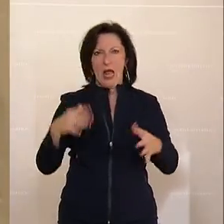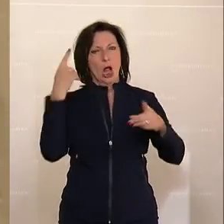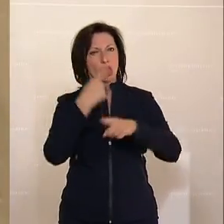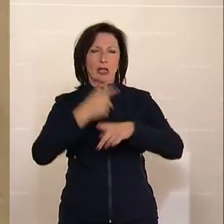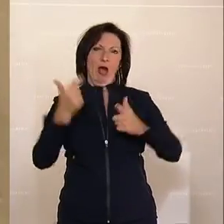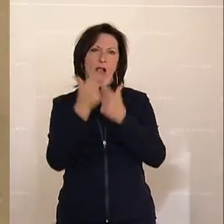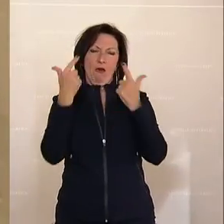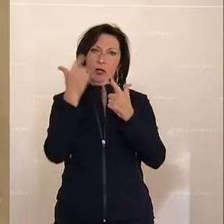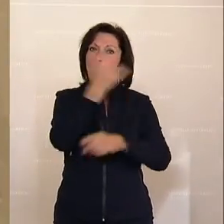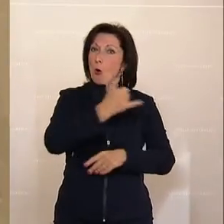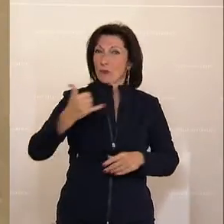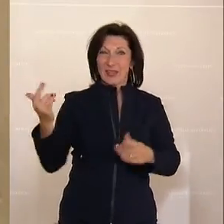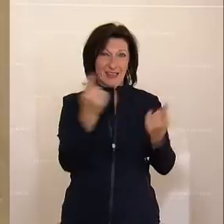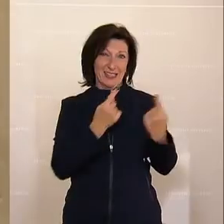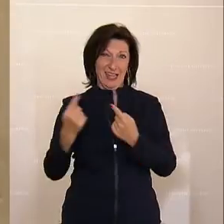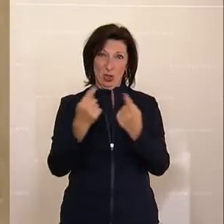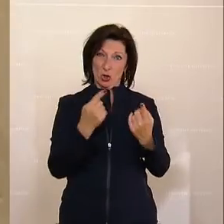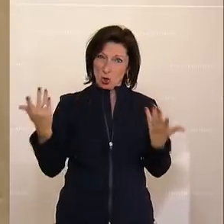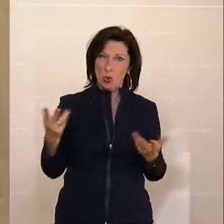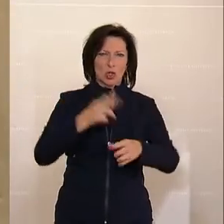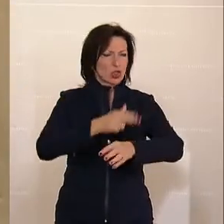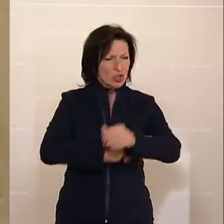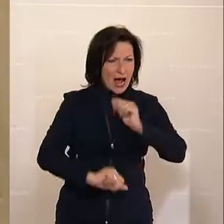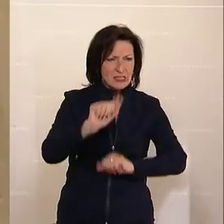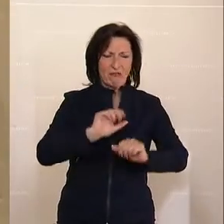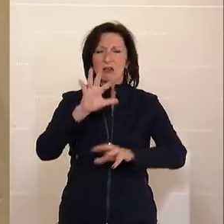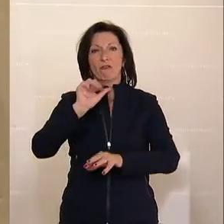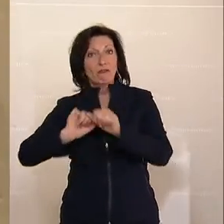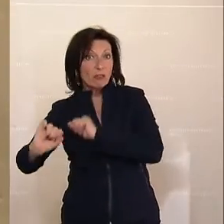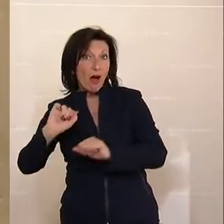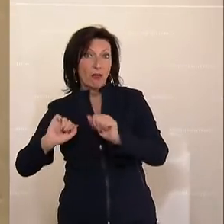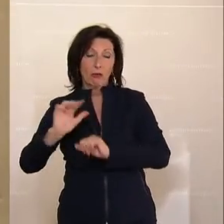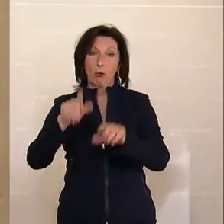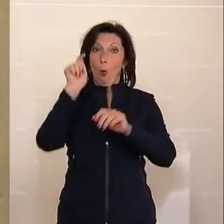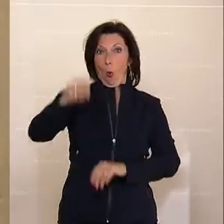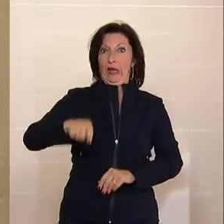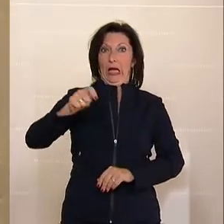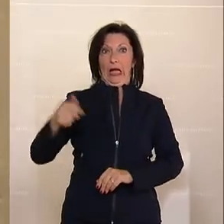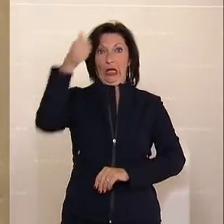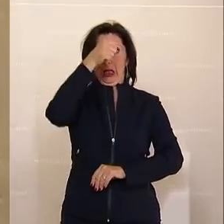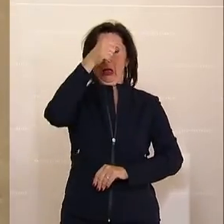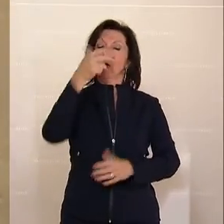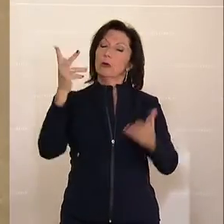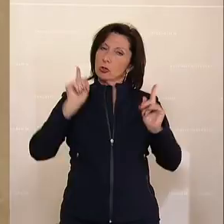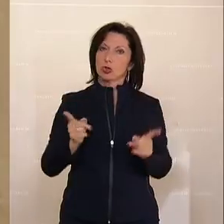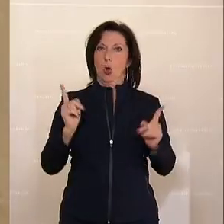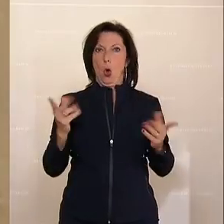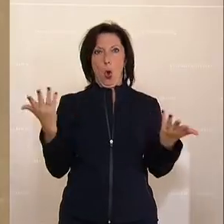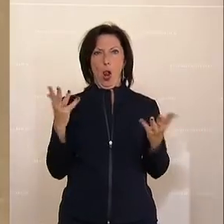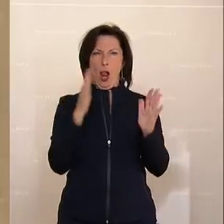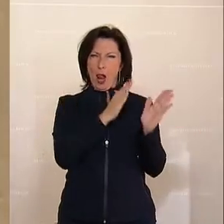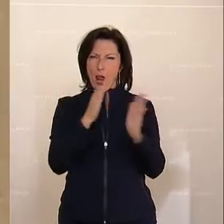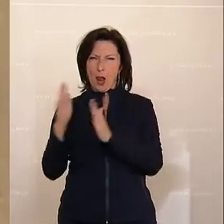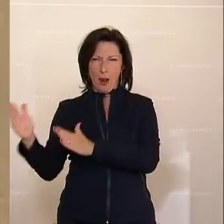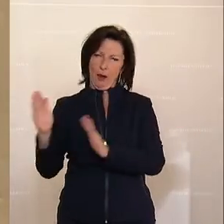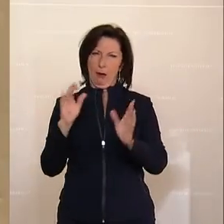Institution im Dreieck, sozusagen Staatsanwaltschaft, Verteidigung auf der anderen Seite und die Richtung darüber, dass man sich richtig einordnet und